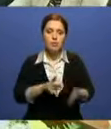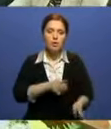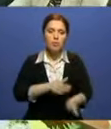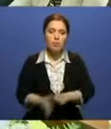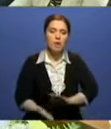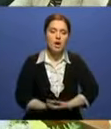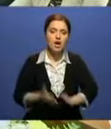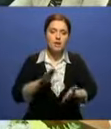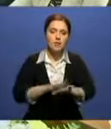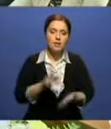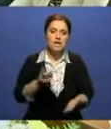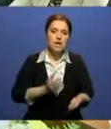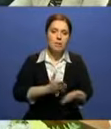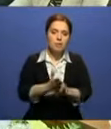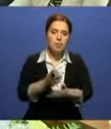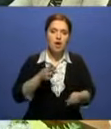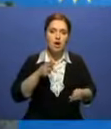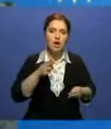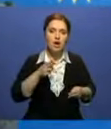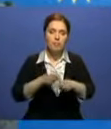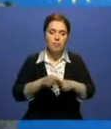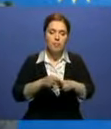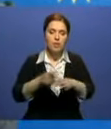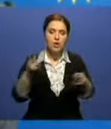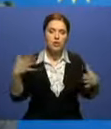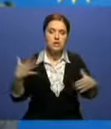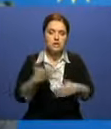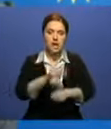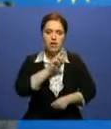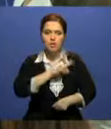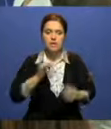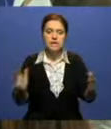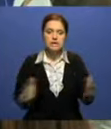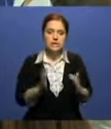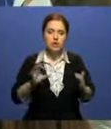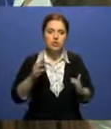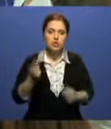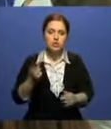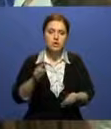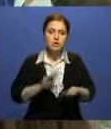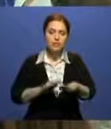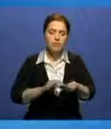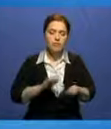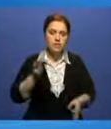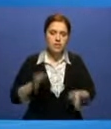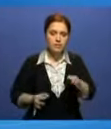меморандума, направленного на недопущение сокращения рабочих мест и сохранение социальной стабильности.